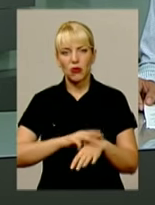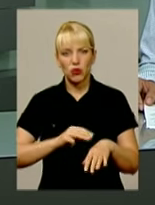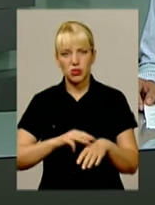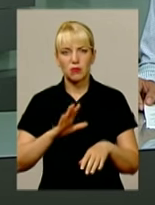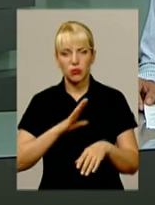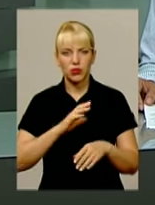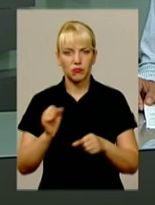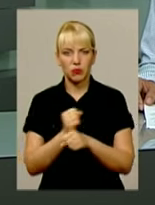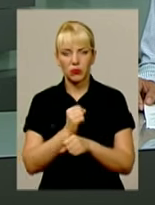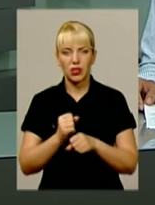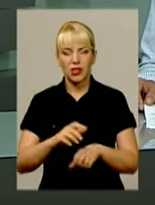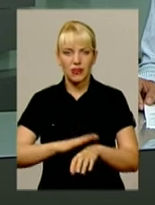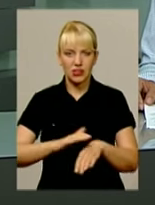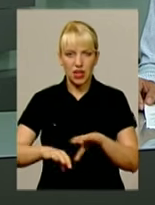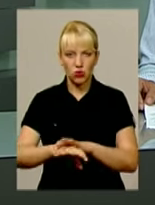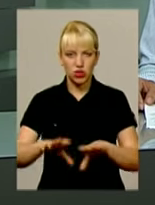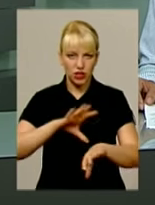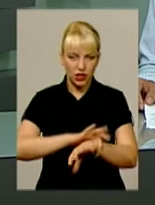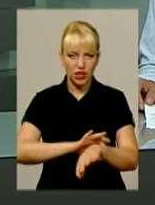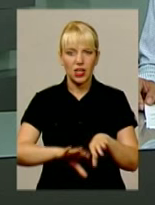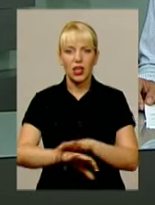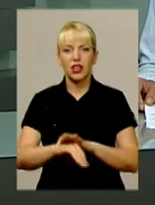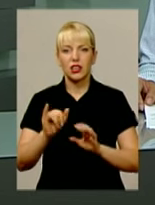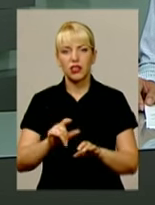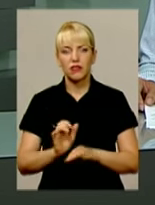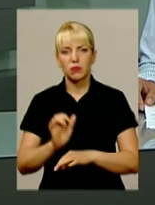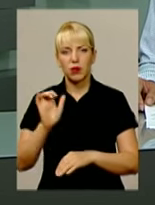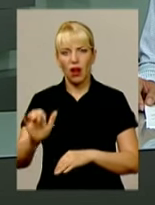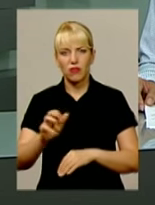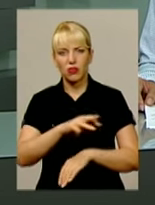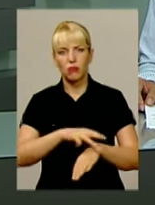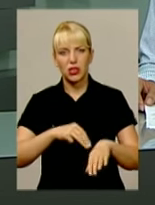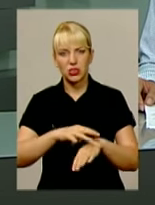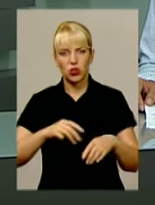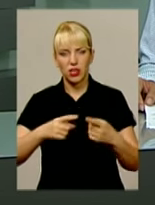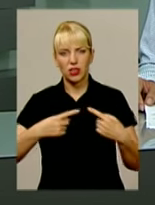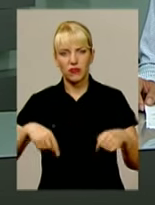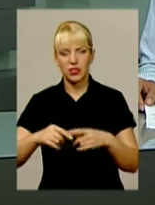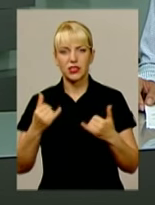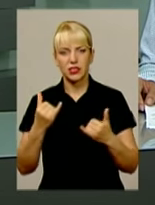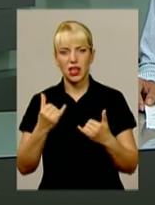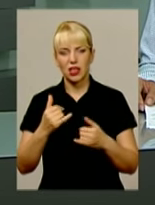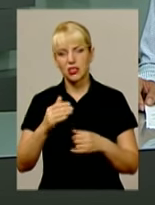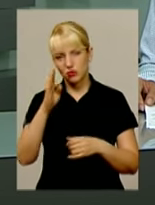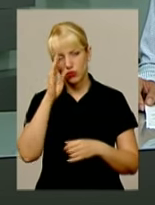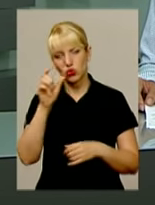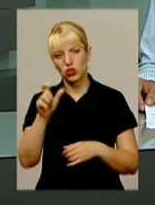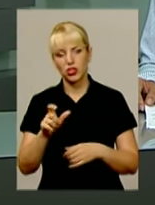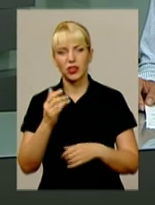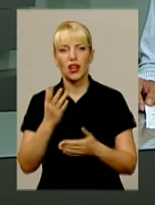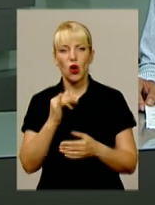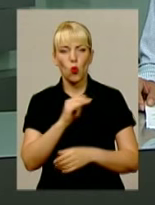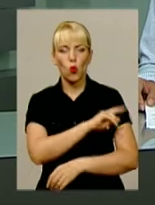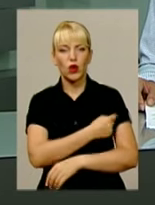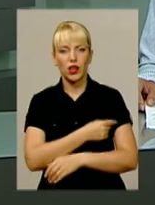фізичного впливу на діли наручники і доправили Дениса Цапенка до міського відділу внутрішніх справ. Наразі він прибуває в Хмельницькій райлікарні, а у